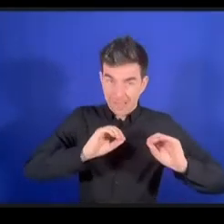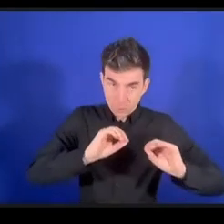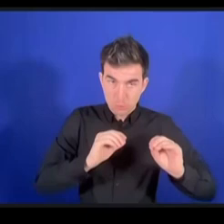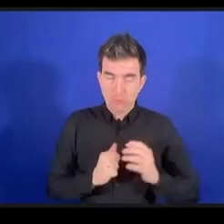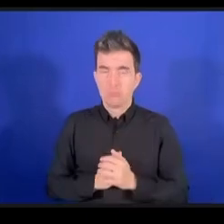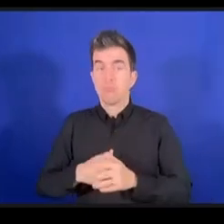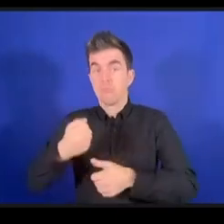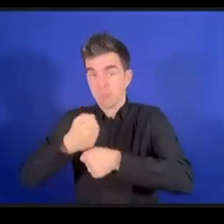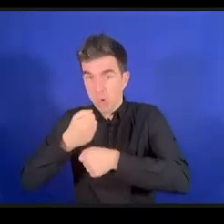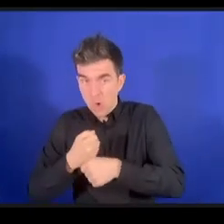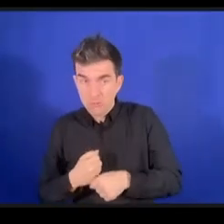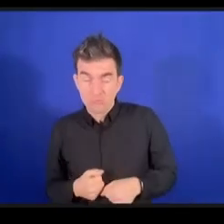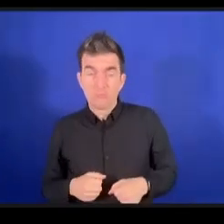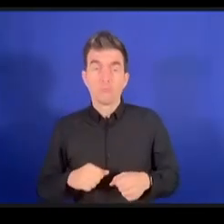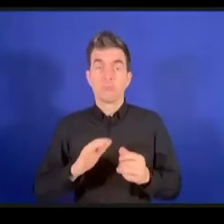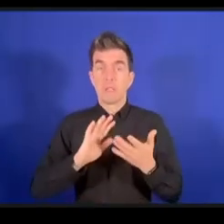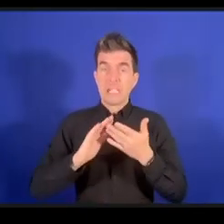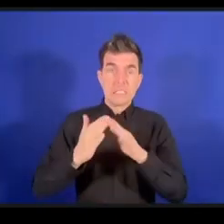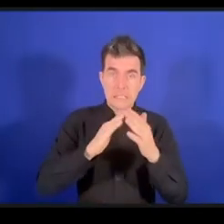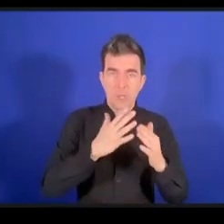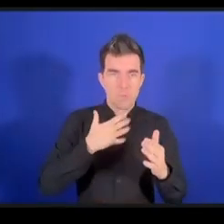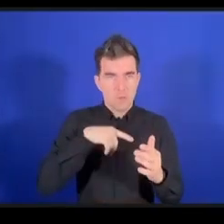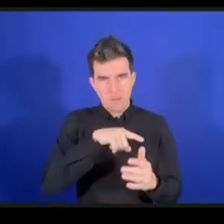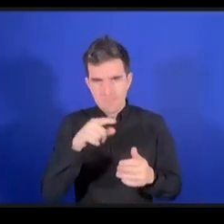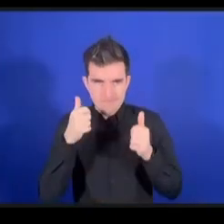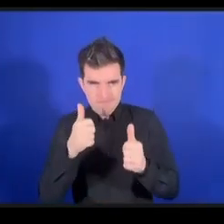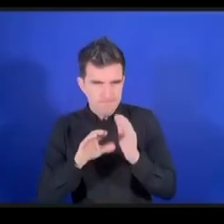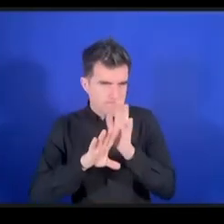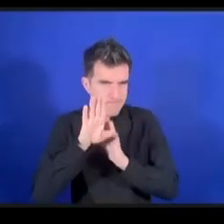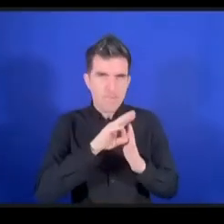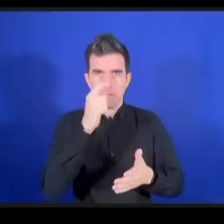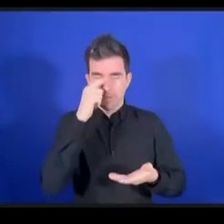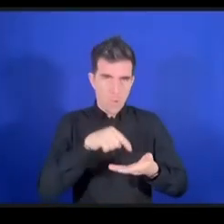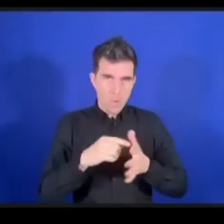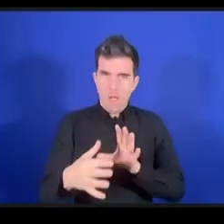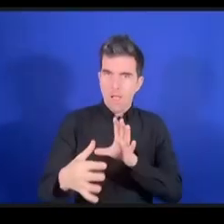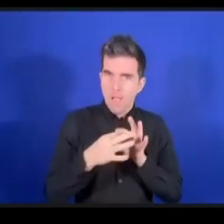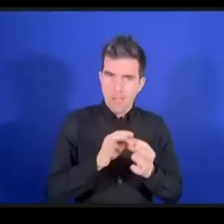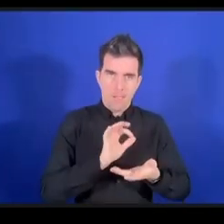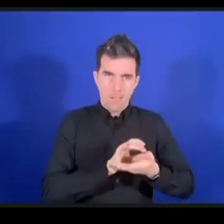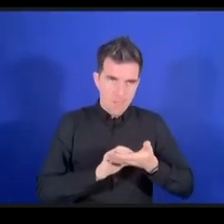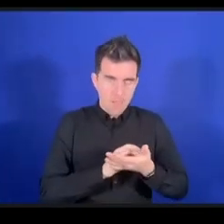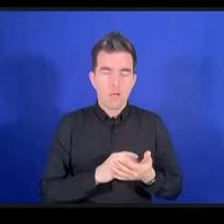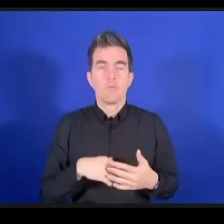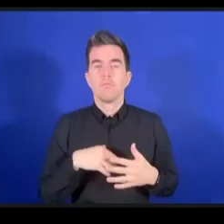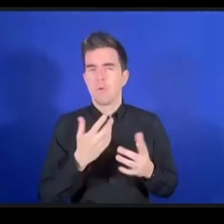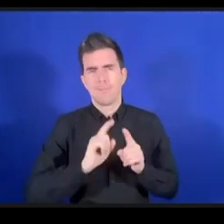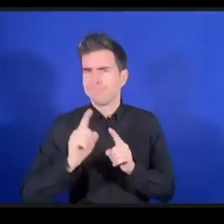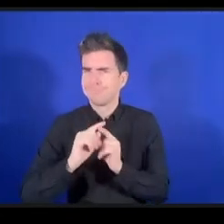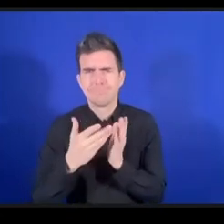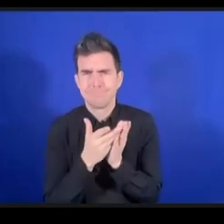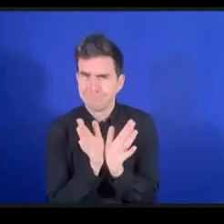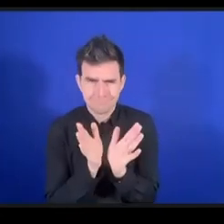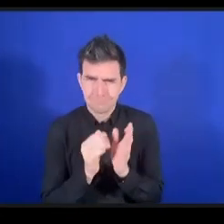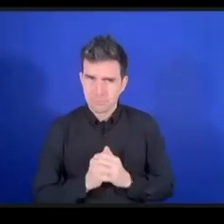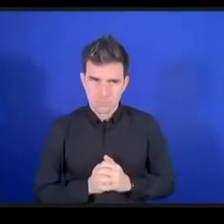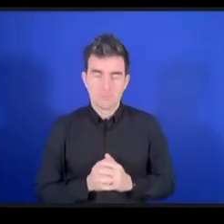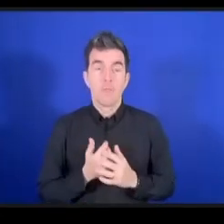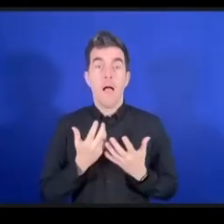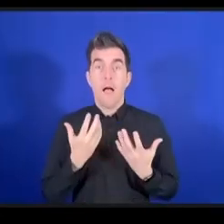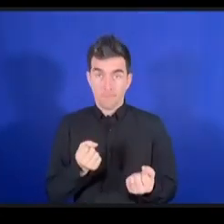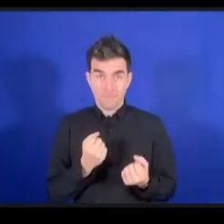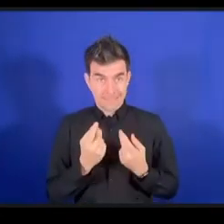والوصول للمبارد إلى آخره نحن إذن عندنا أهداف أهداف التنمية المستدامة وعند المؤشرات